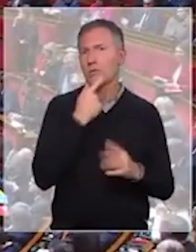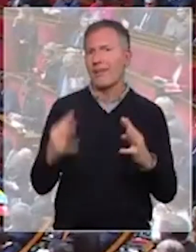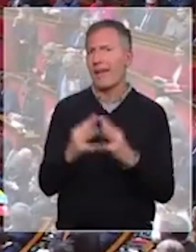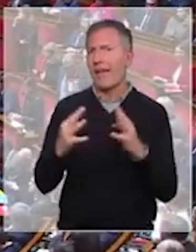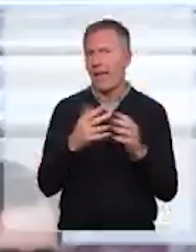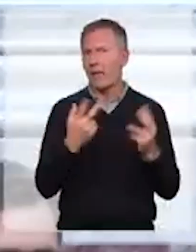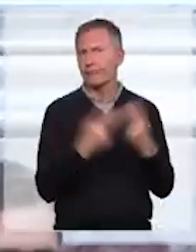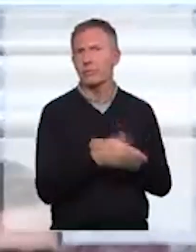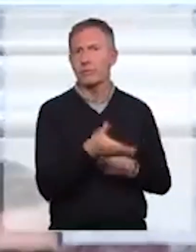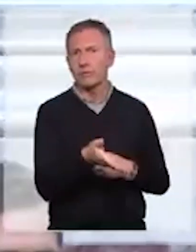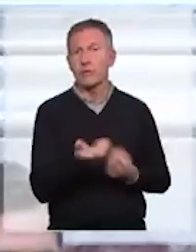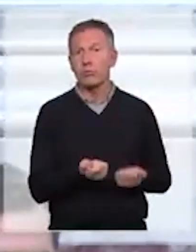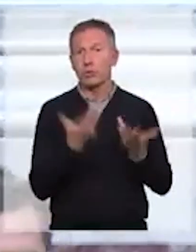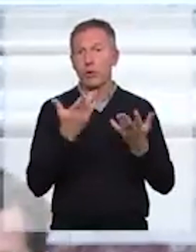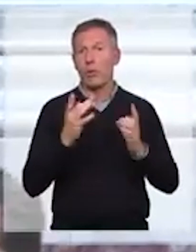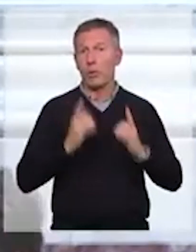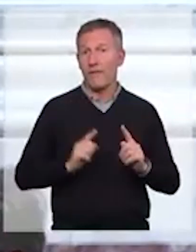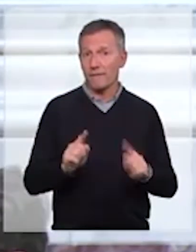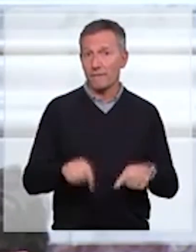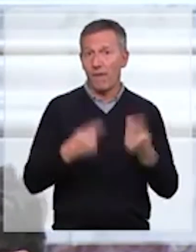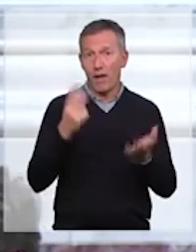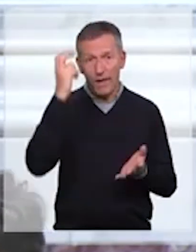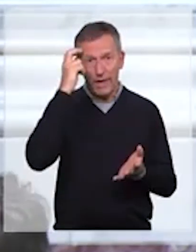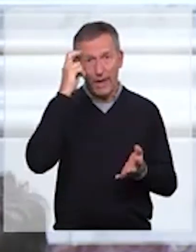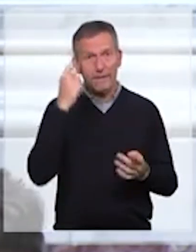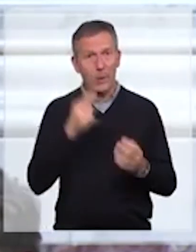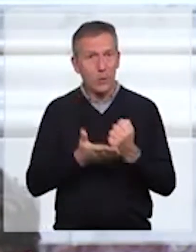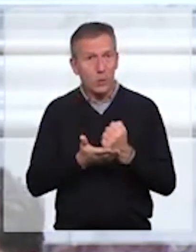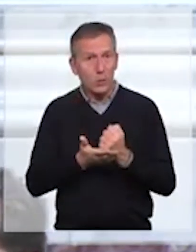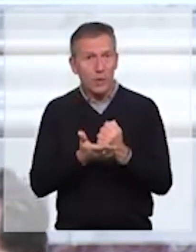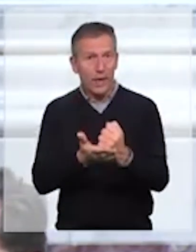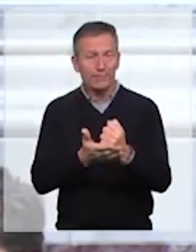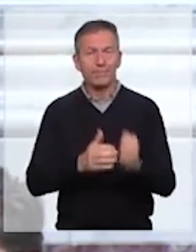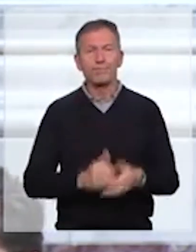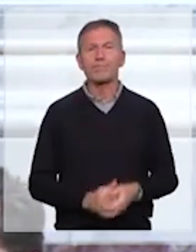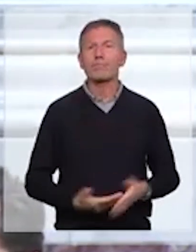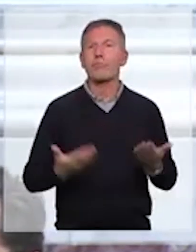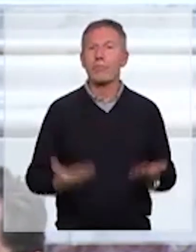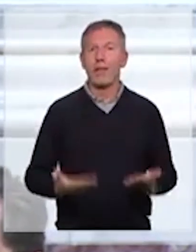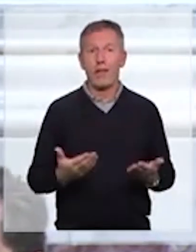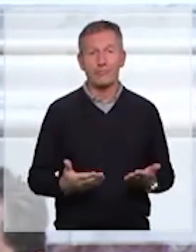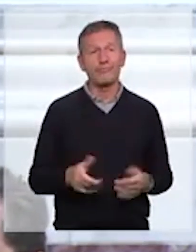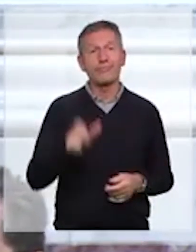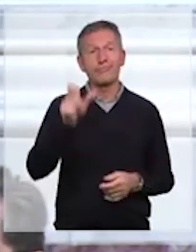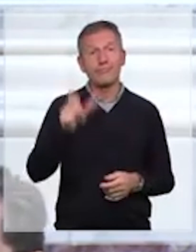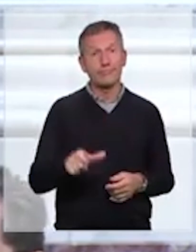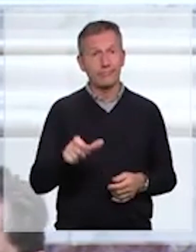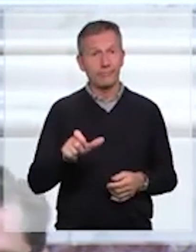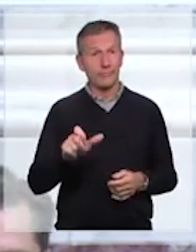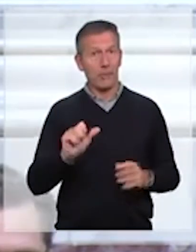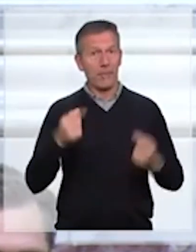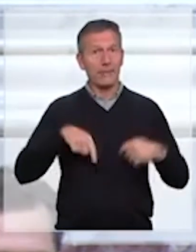Depuis, plusieurs députés se sont rendus à Kiev pour marquer leur soutien. Aujourd'hui, pour la venue de Monsieur Stéphane-Chouk,